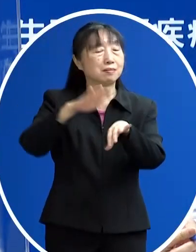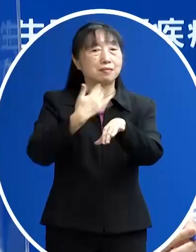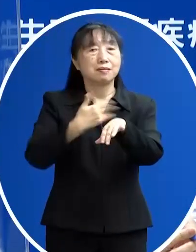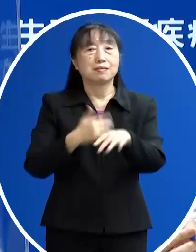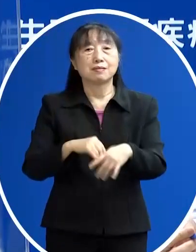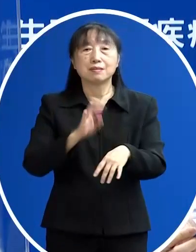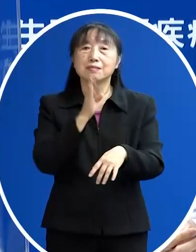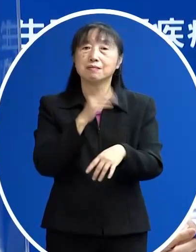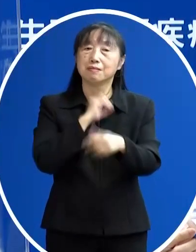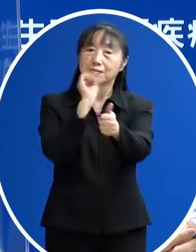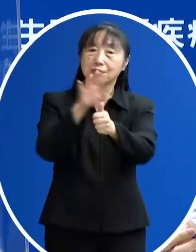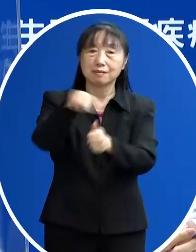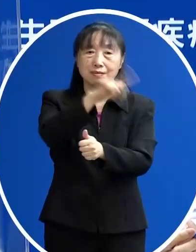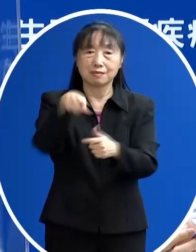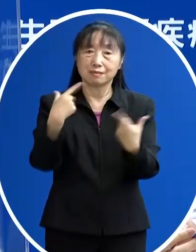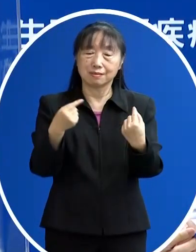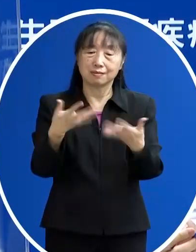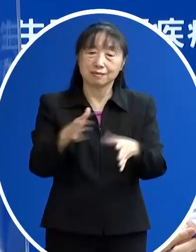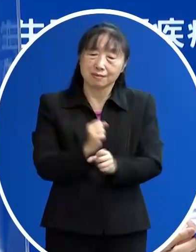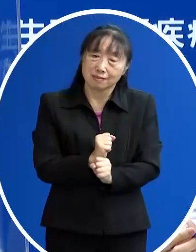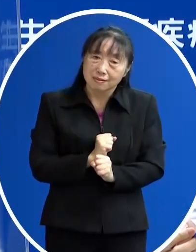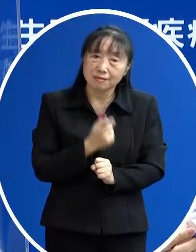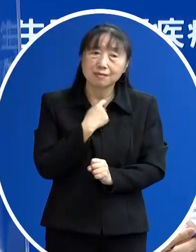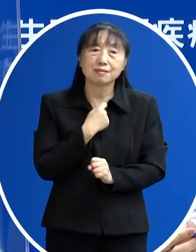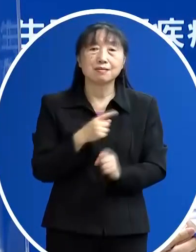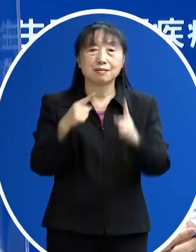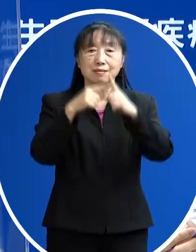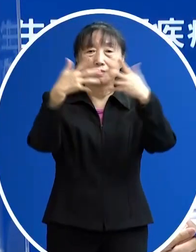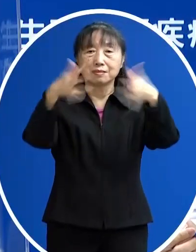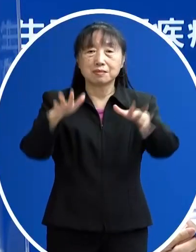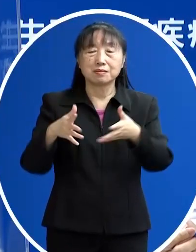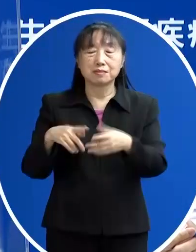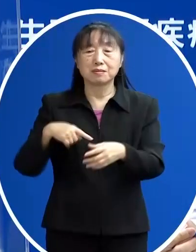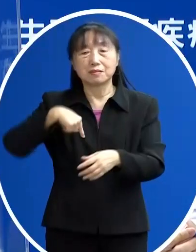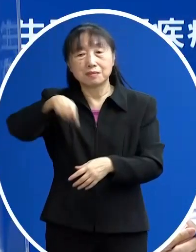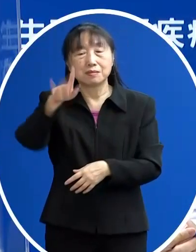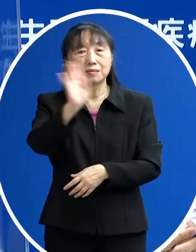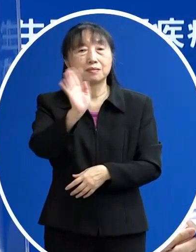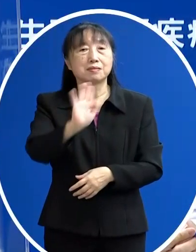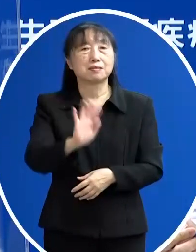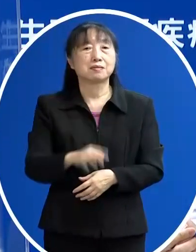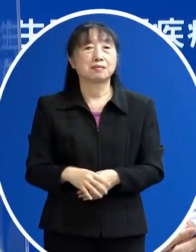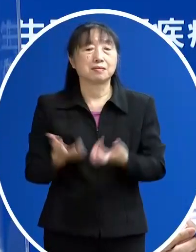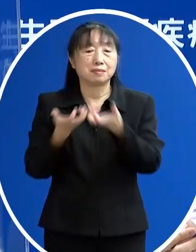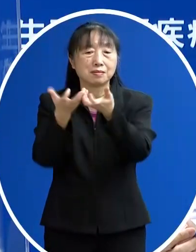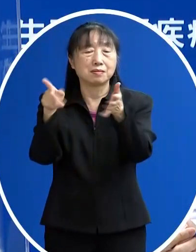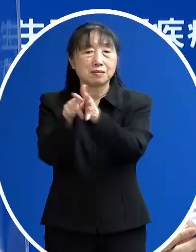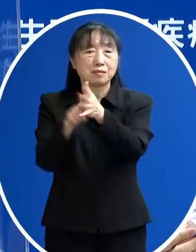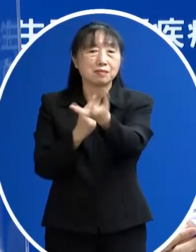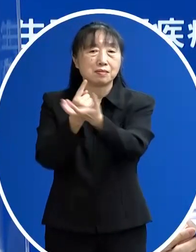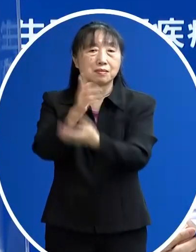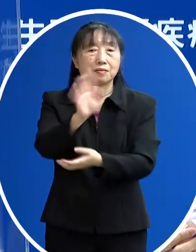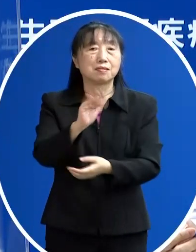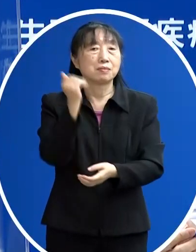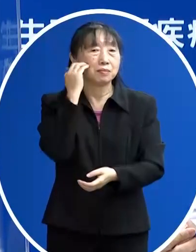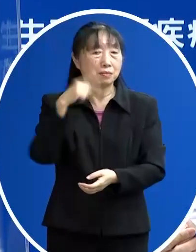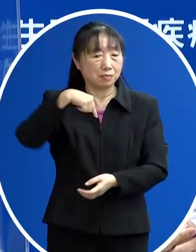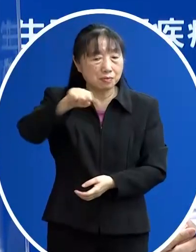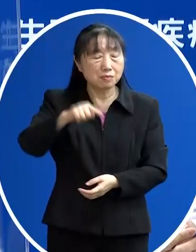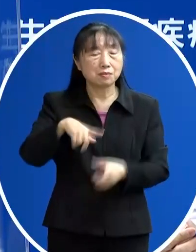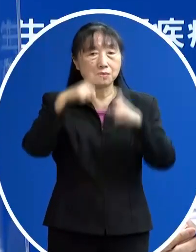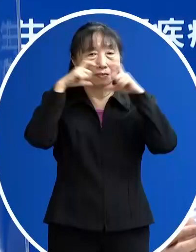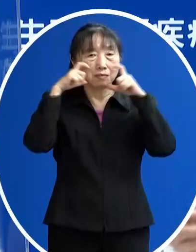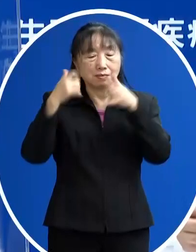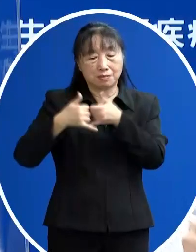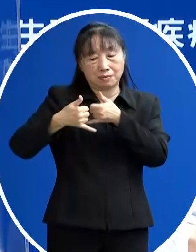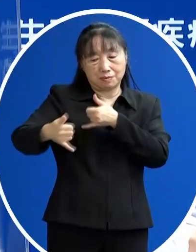大家要多注意能夠人多的地方不要去 盡量就不要去那去的時候 口罩跟社交